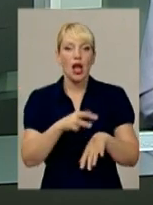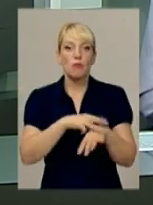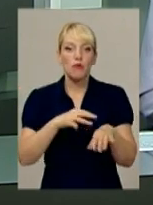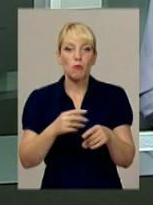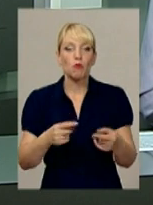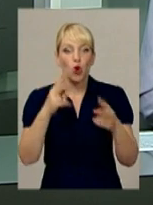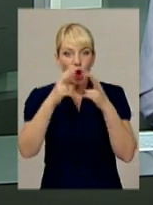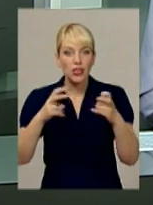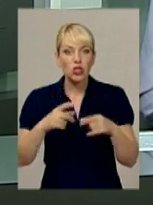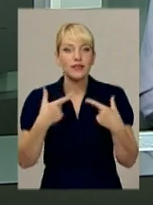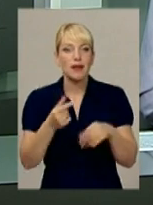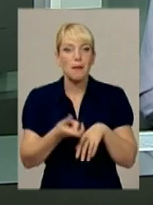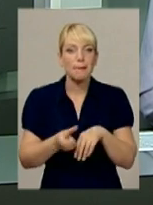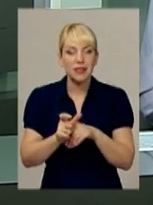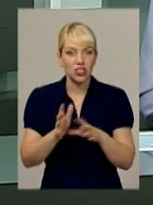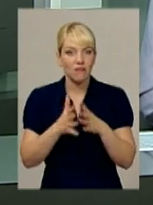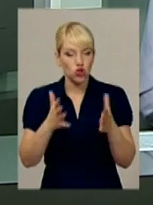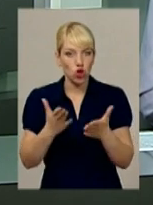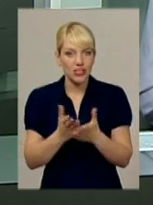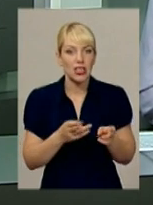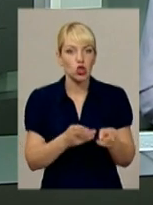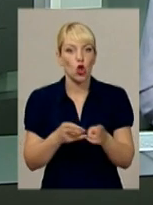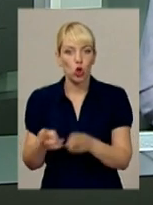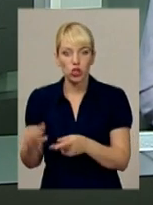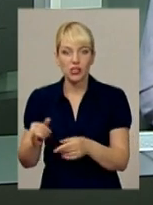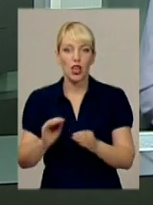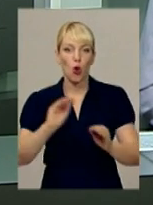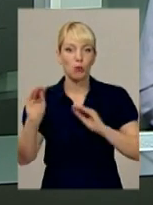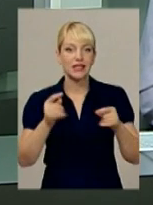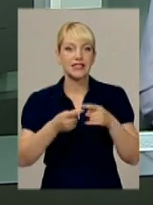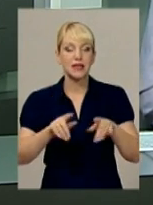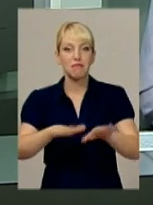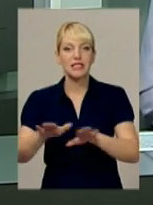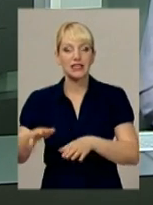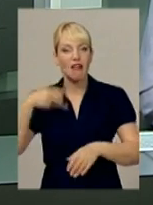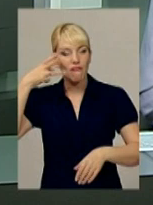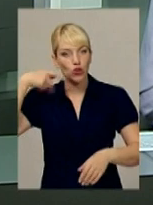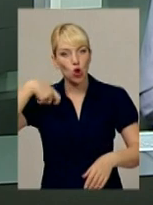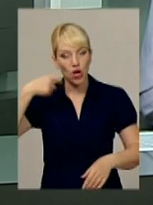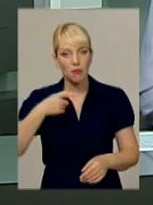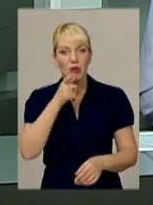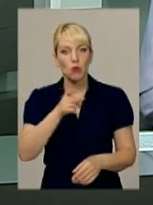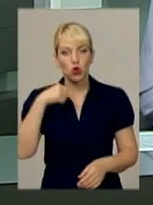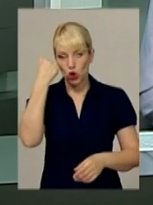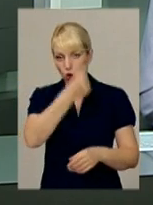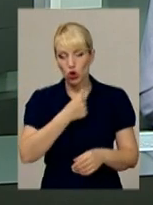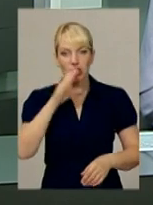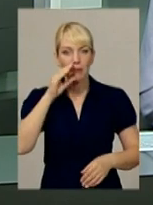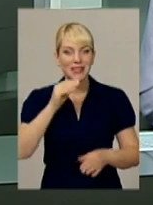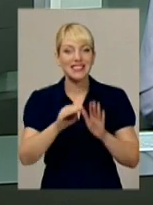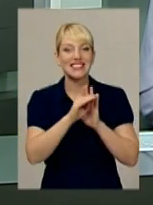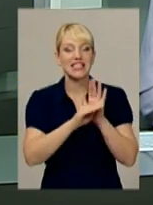у місті стається найбільше злочинів і обладнали ці місця відеокамерами. Протягом півроку Шепетівську наглядову систему тестували.